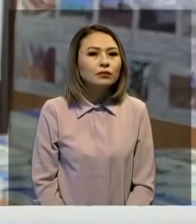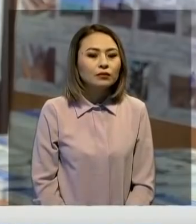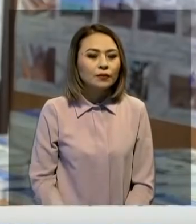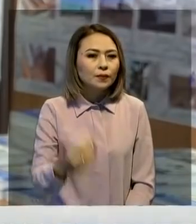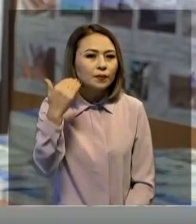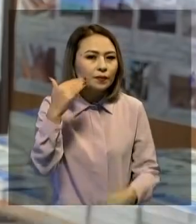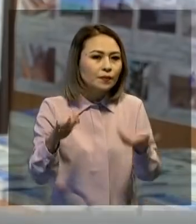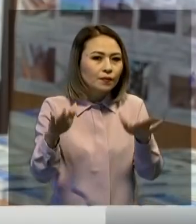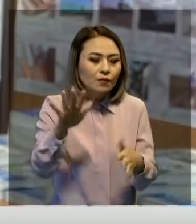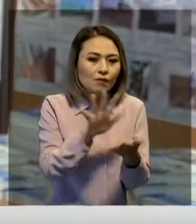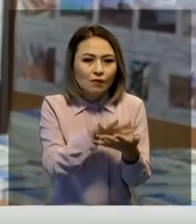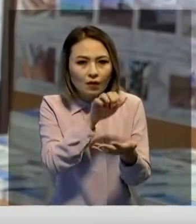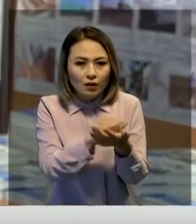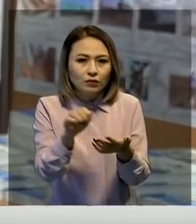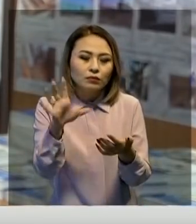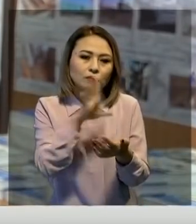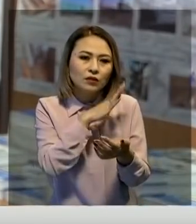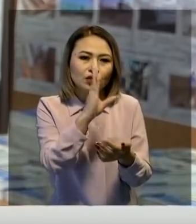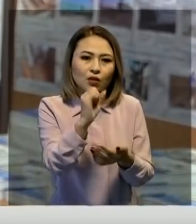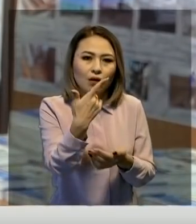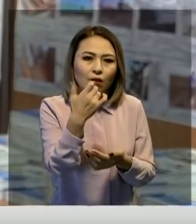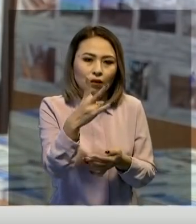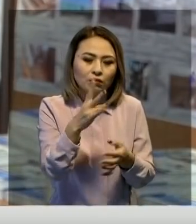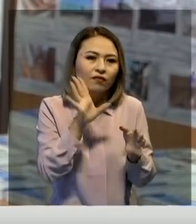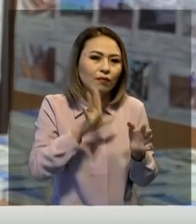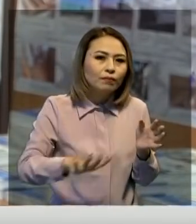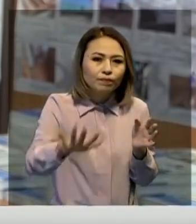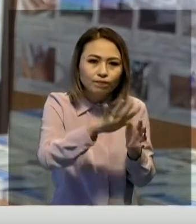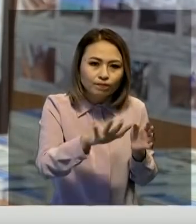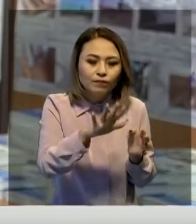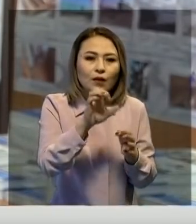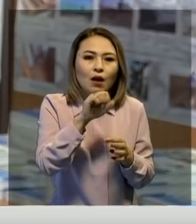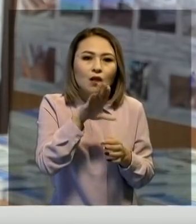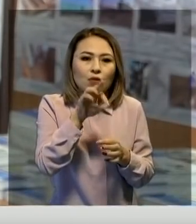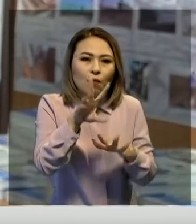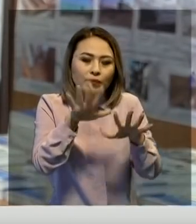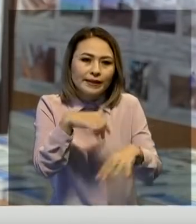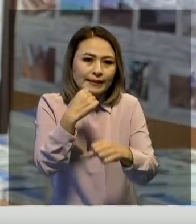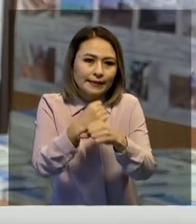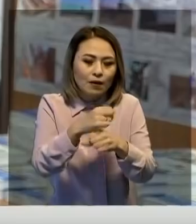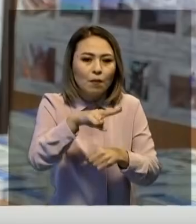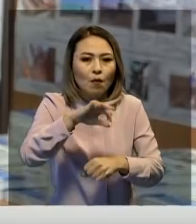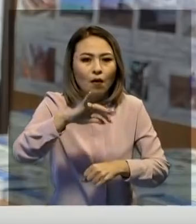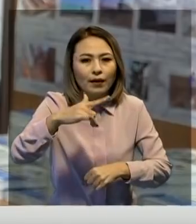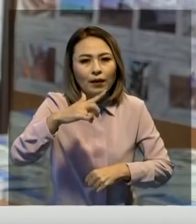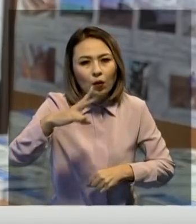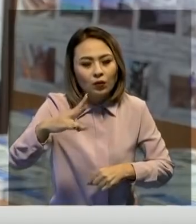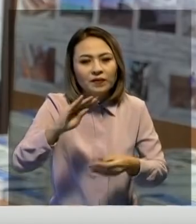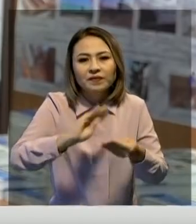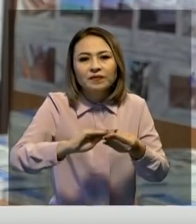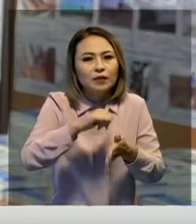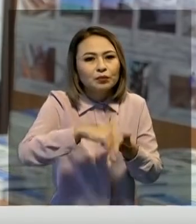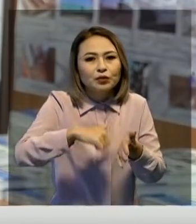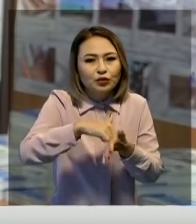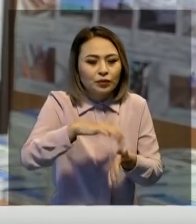Бүлчерден тұс ластануы бойынша шаған өзенін айтуға болады. Су өзі атым көлінен баста олады. Полигоннан сұрттерді жатыуы себепті